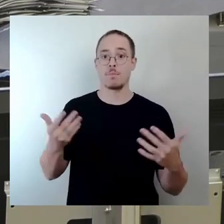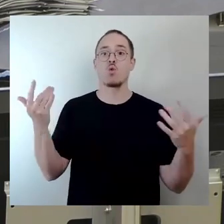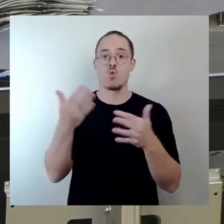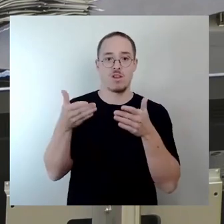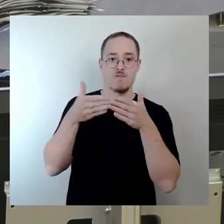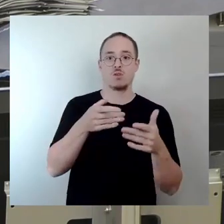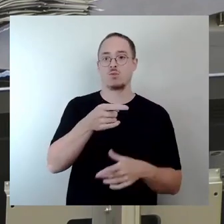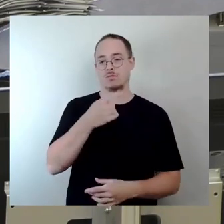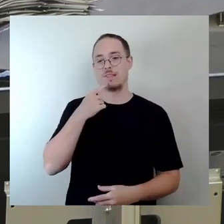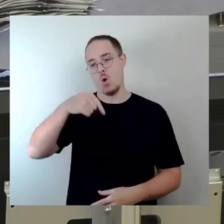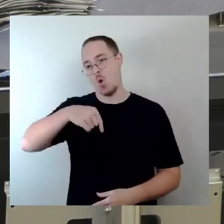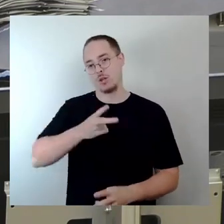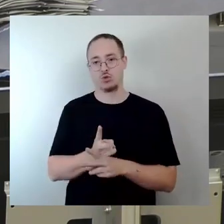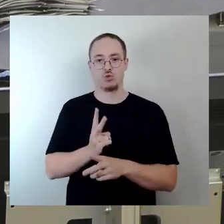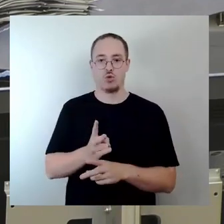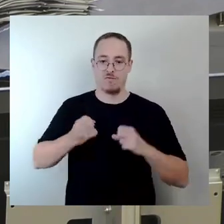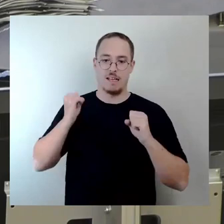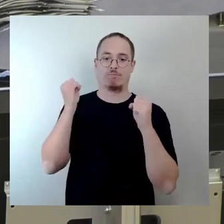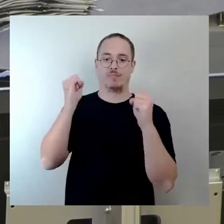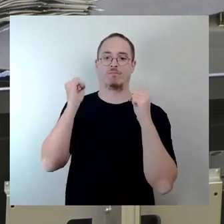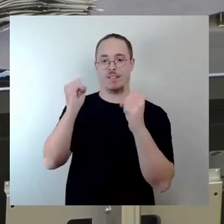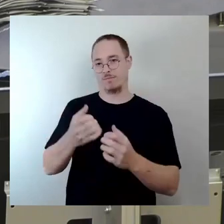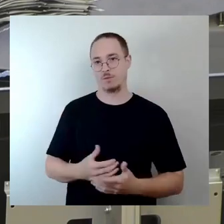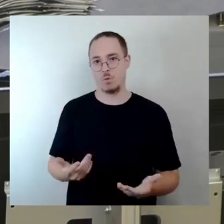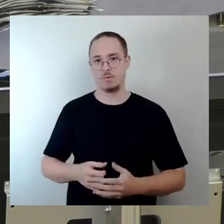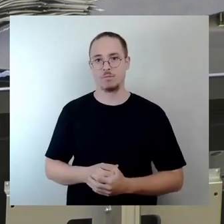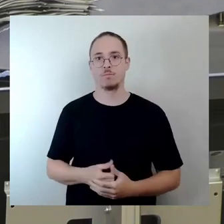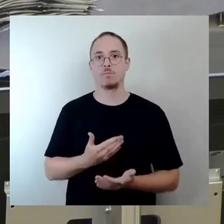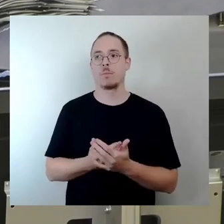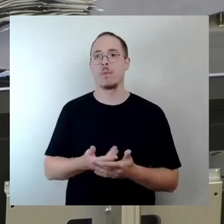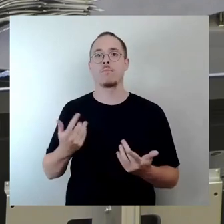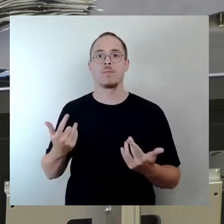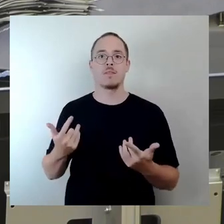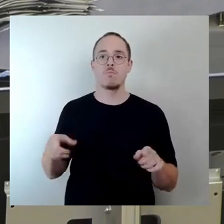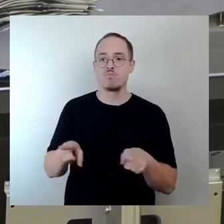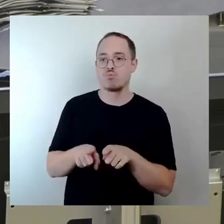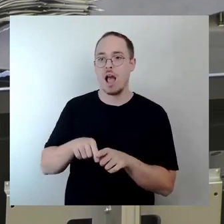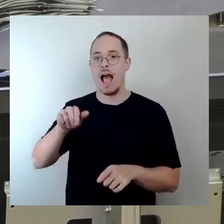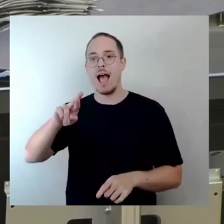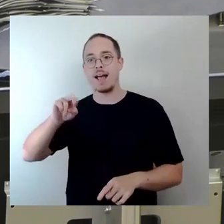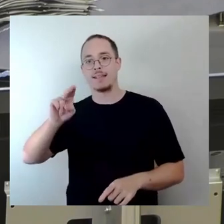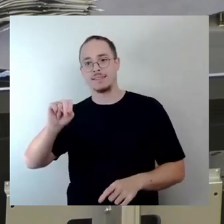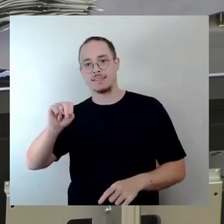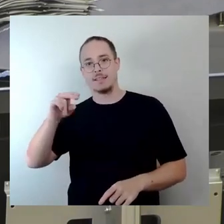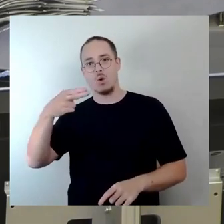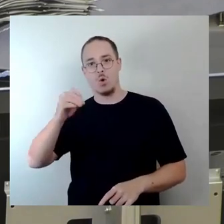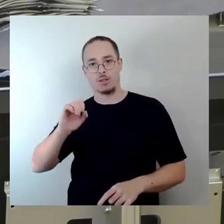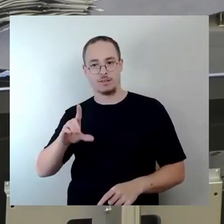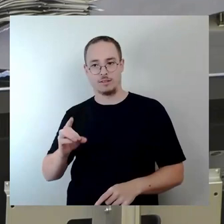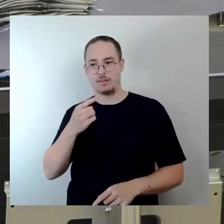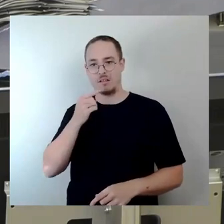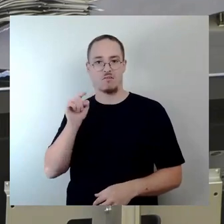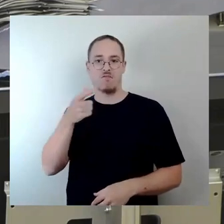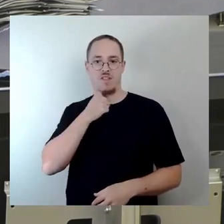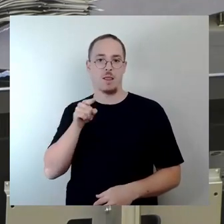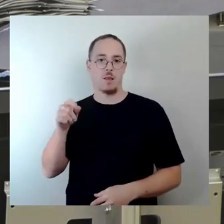kämpfen, wenn die Brüder Arnold gesagt haben, wir bauen dort ein Bad, die würden sich noch hinten anstellen, da würde die grüne Verwaltung immer noch arbeiten,